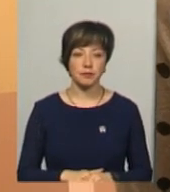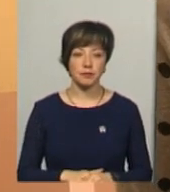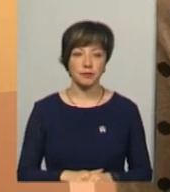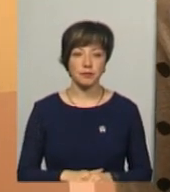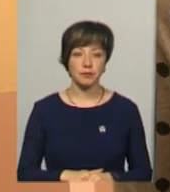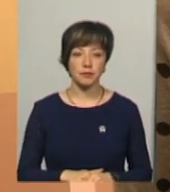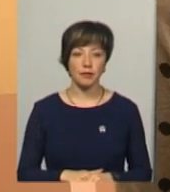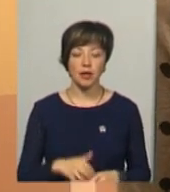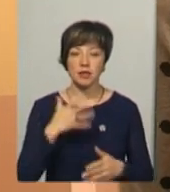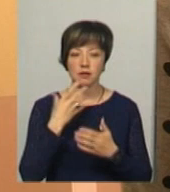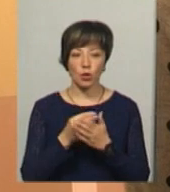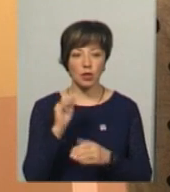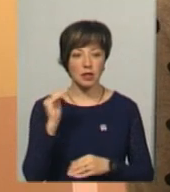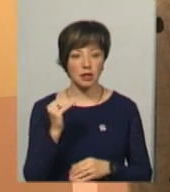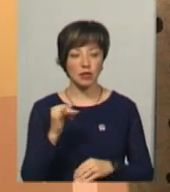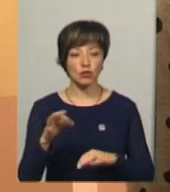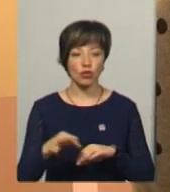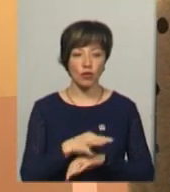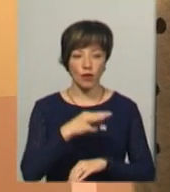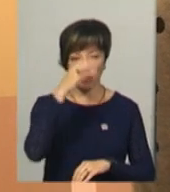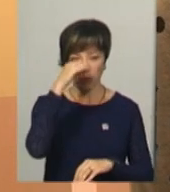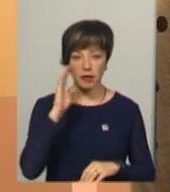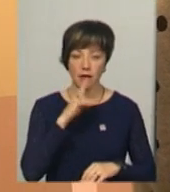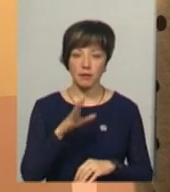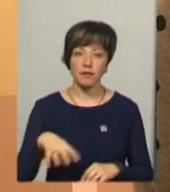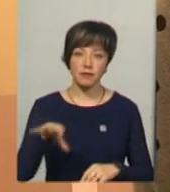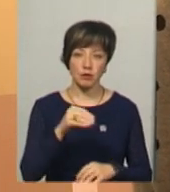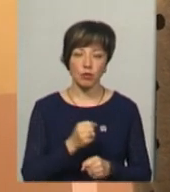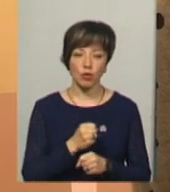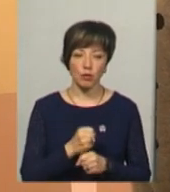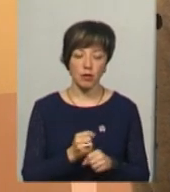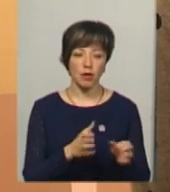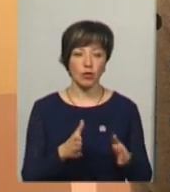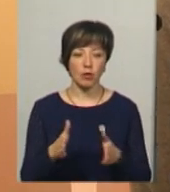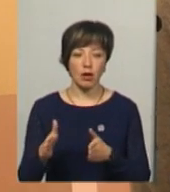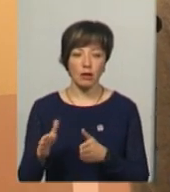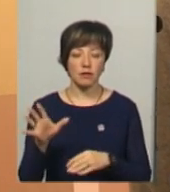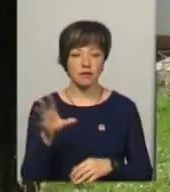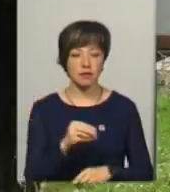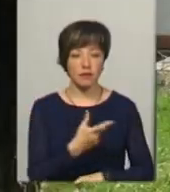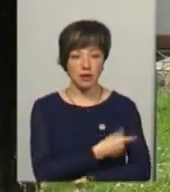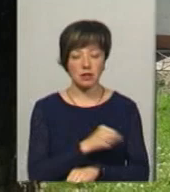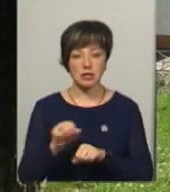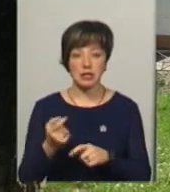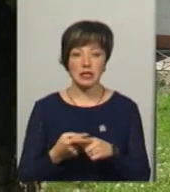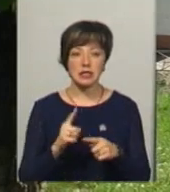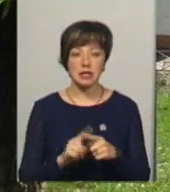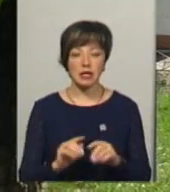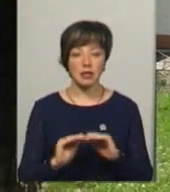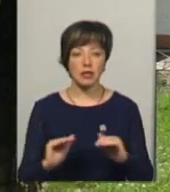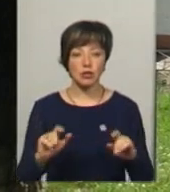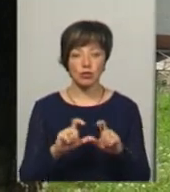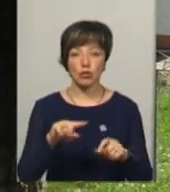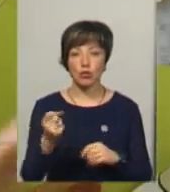дитині, і чоловіку, і батькам, всім робимо регулярно і всі вакцини. А це дошкільний навчальний